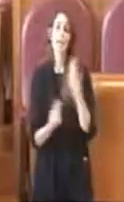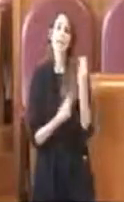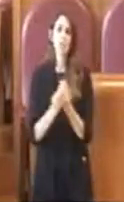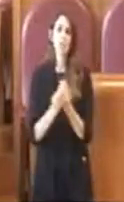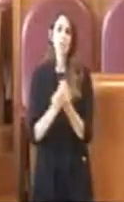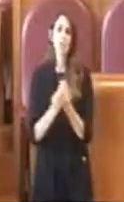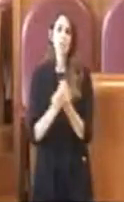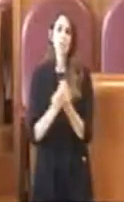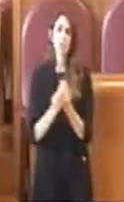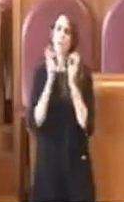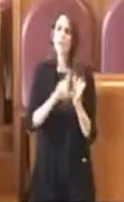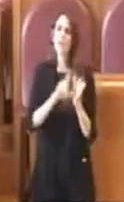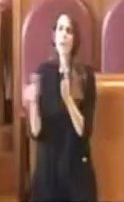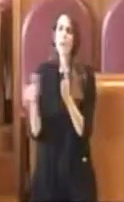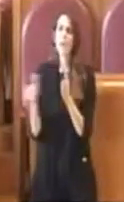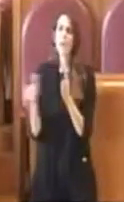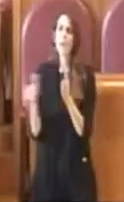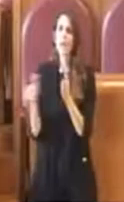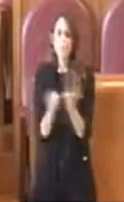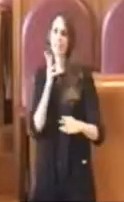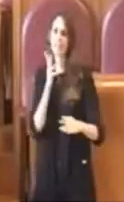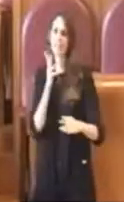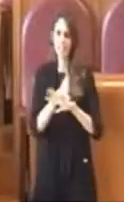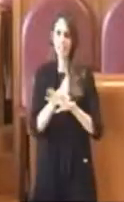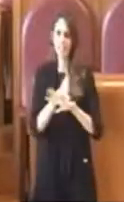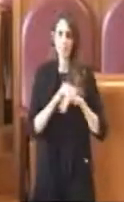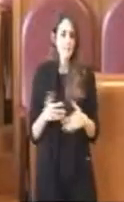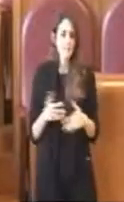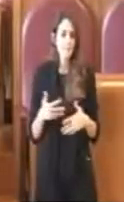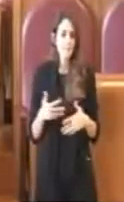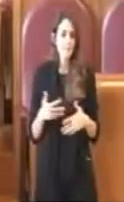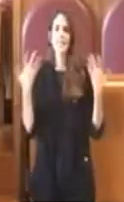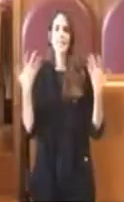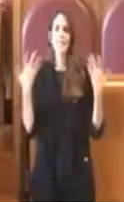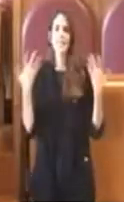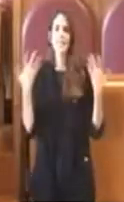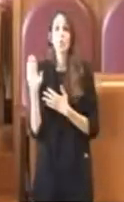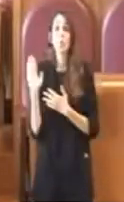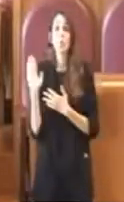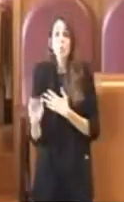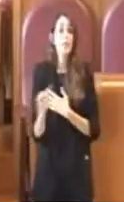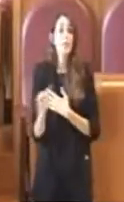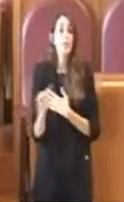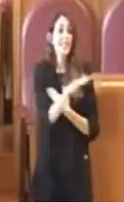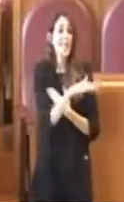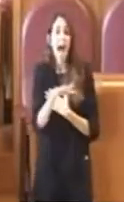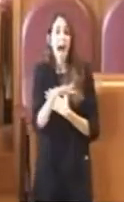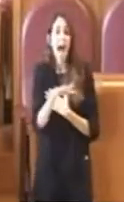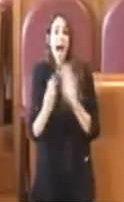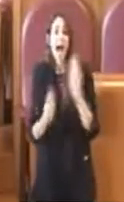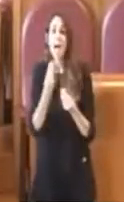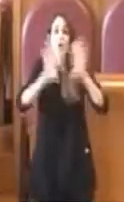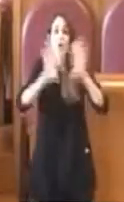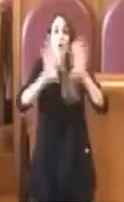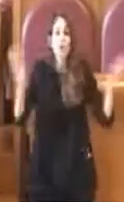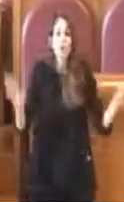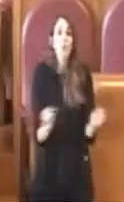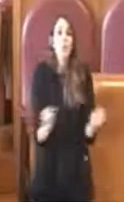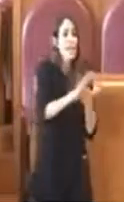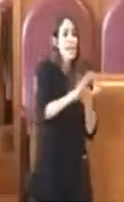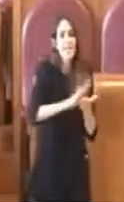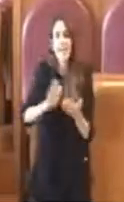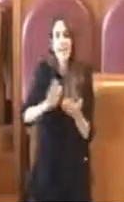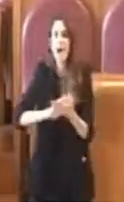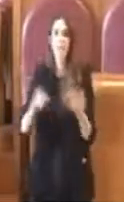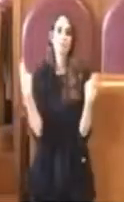nel minor tempo possibile, chiaro che non si possono sanificare tutti i giorni tutte le aree giochi, questo purtroppo è populismo,